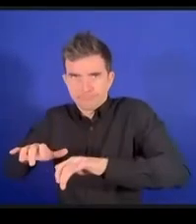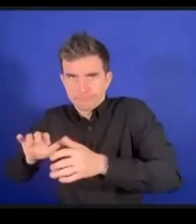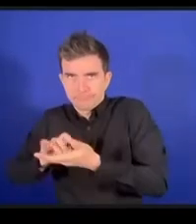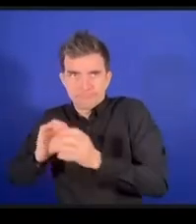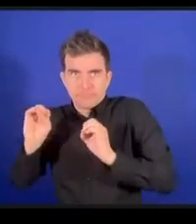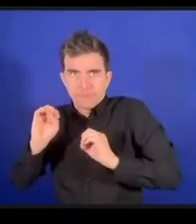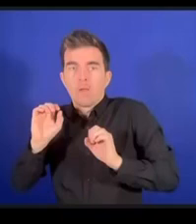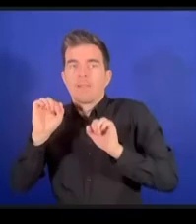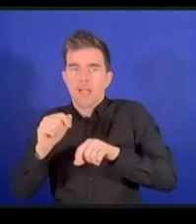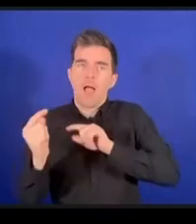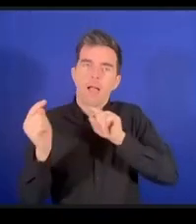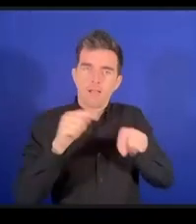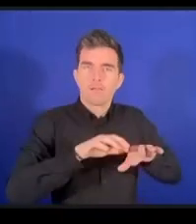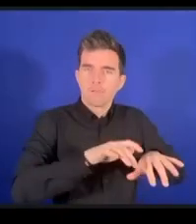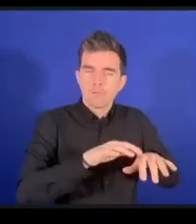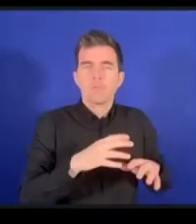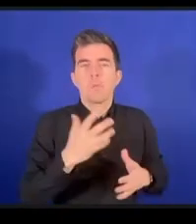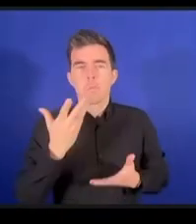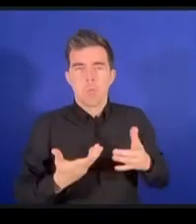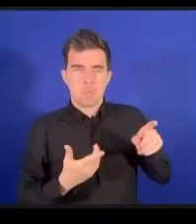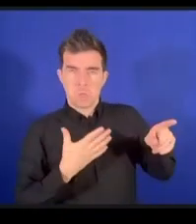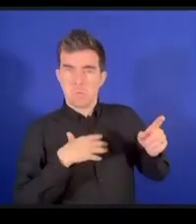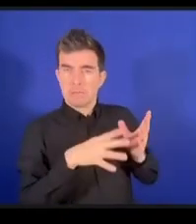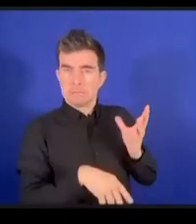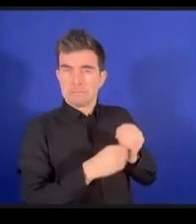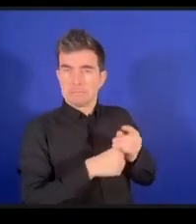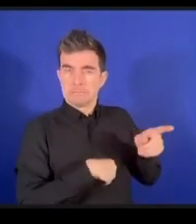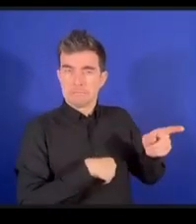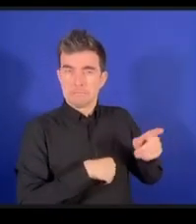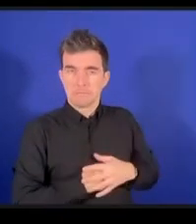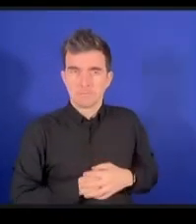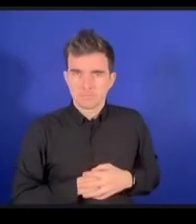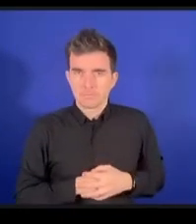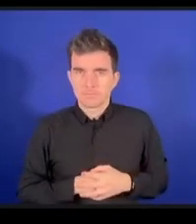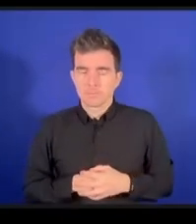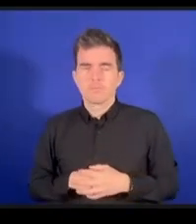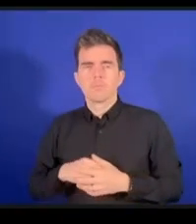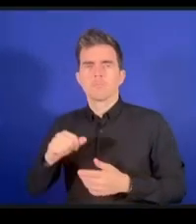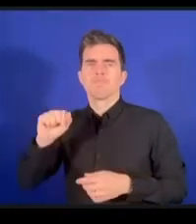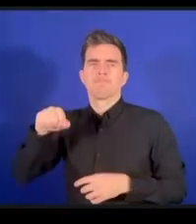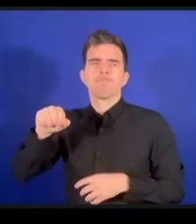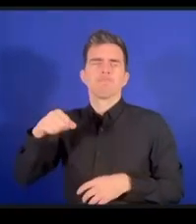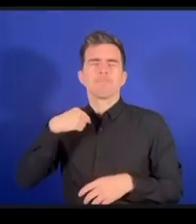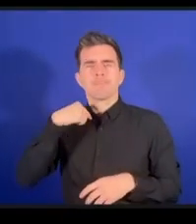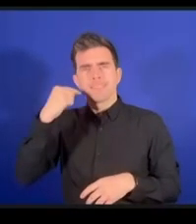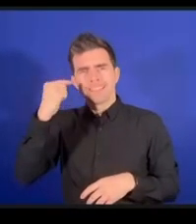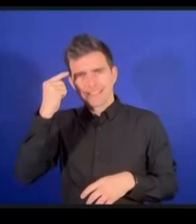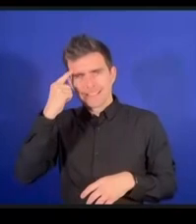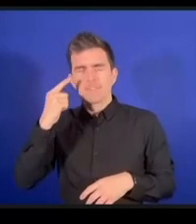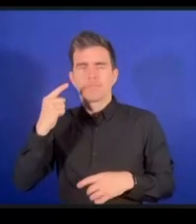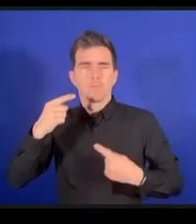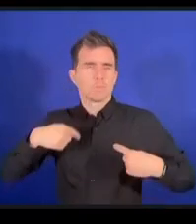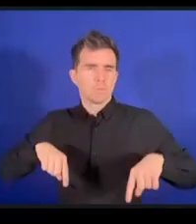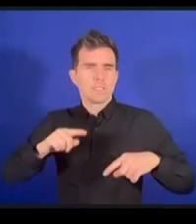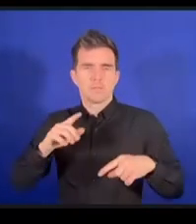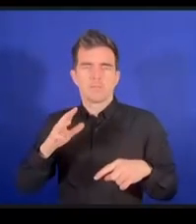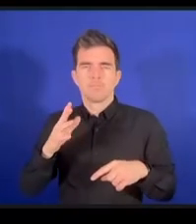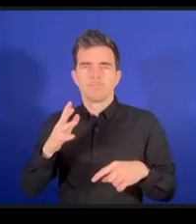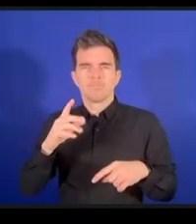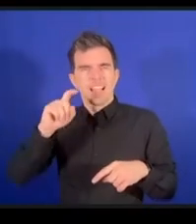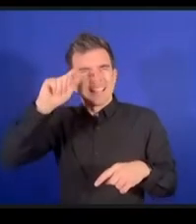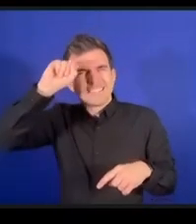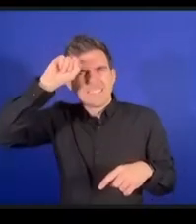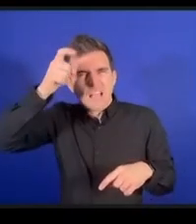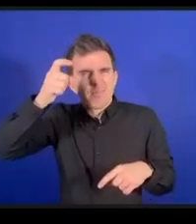そうですね常に言っていることなんですけれども共通の分母というのは全てのダイナミックコリューションに